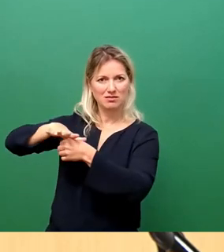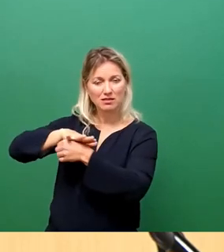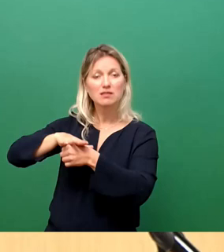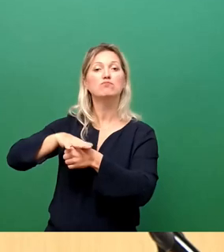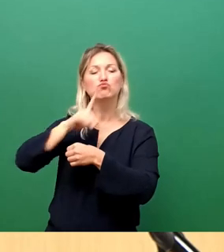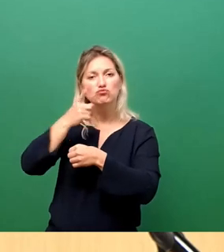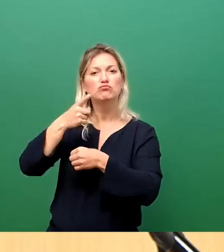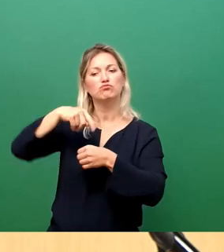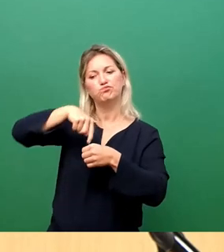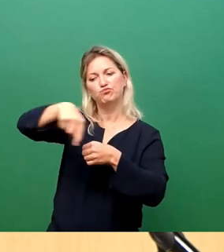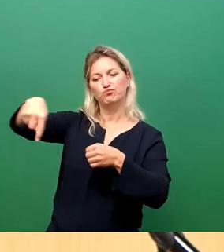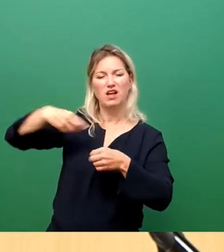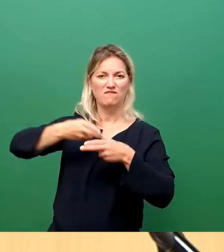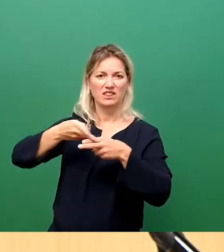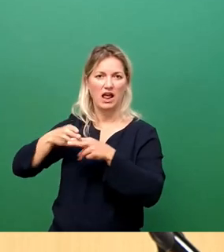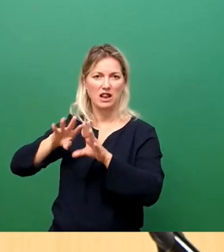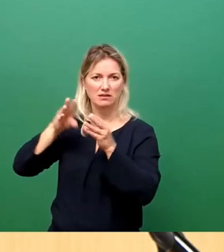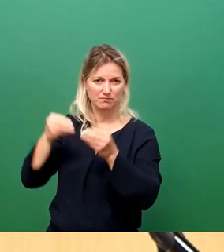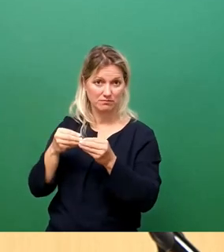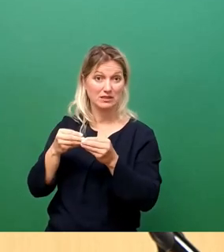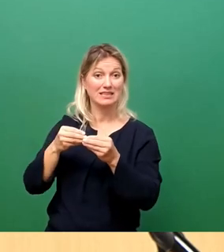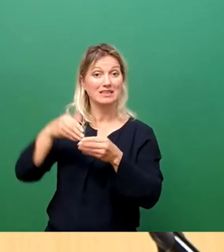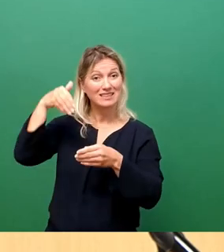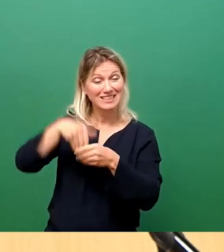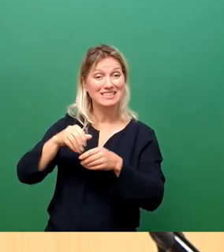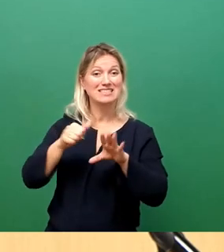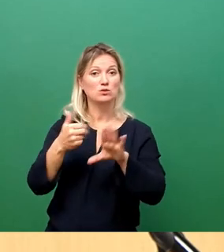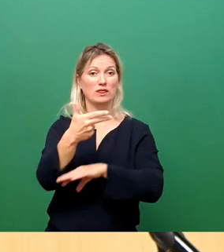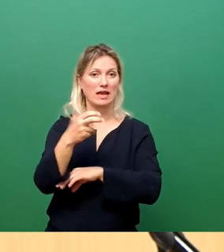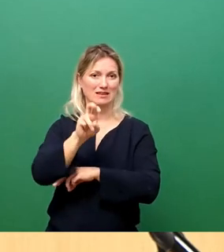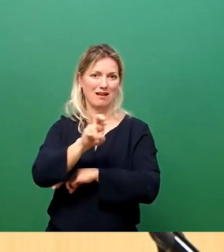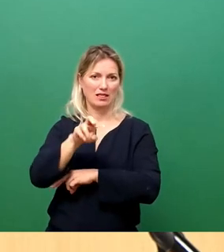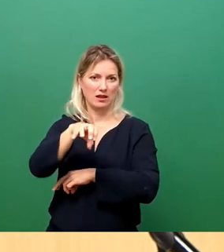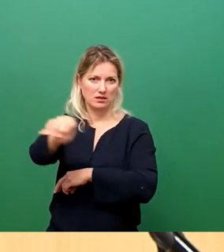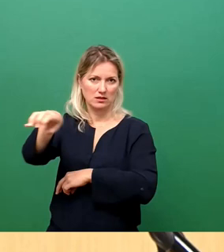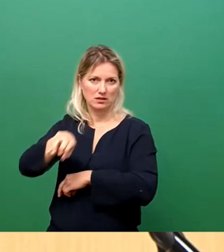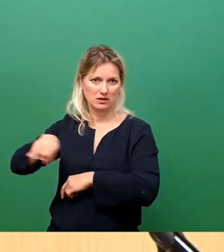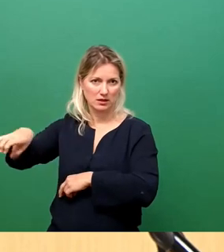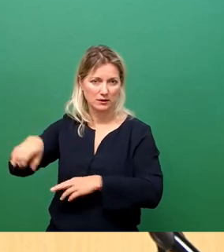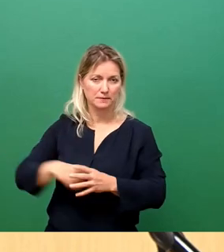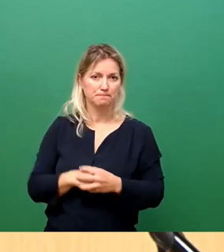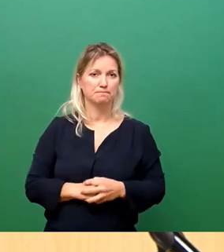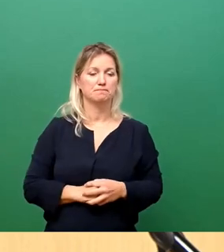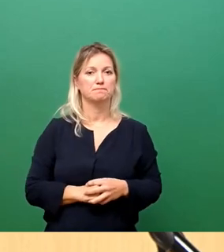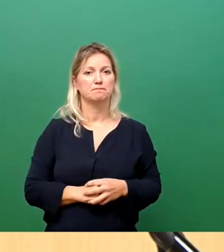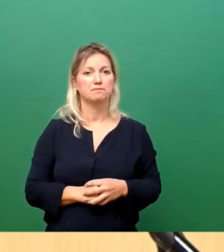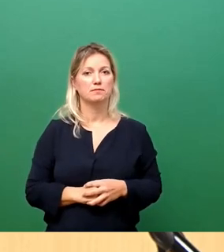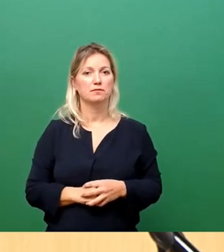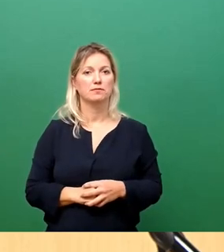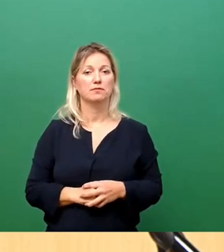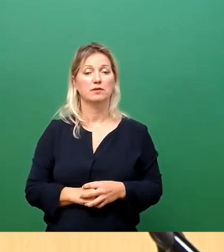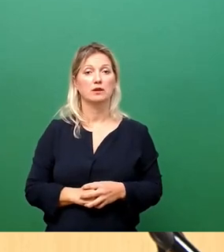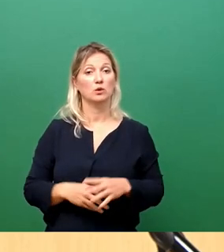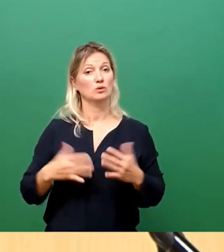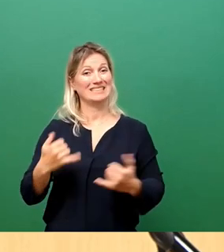Insgesamt gehören 36 Kliniken unseren Clusterverbund an und aktuell liegen